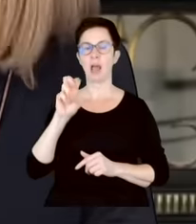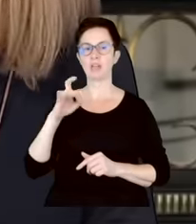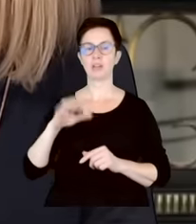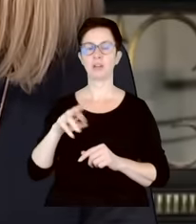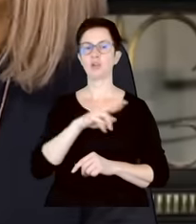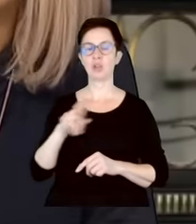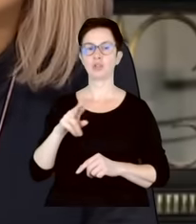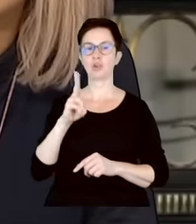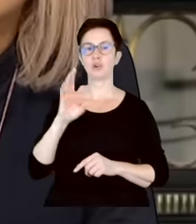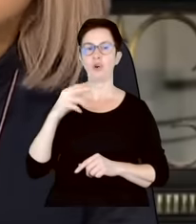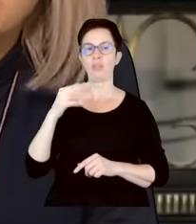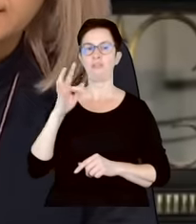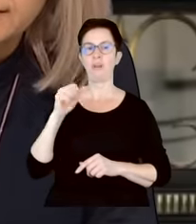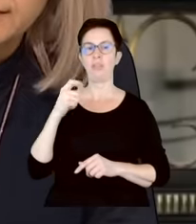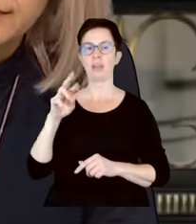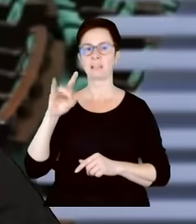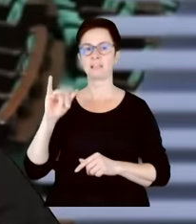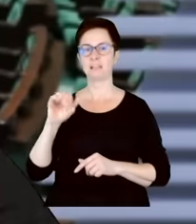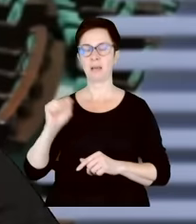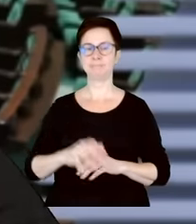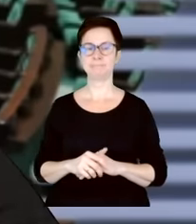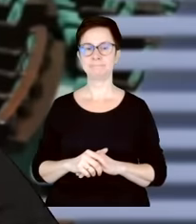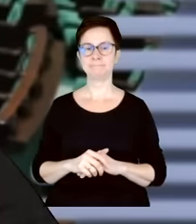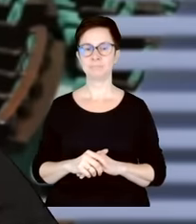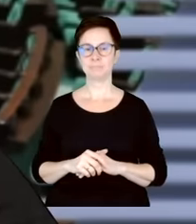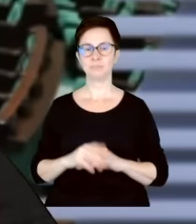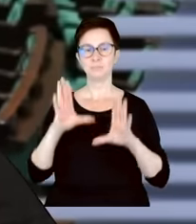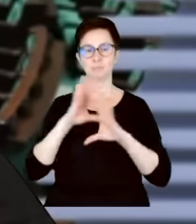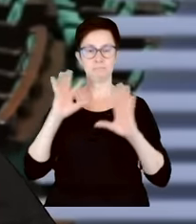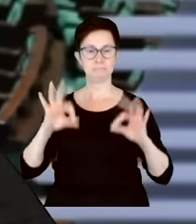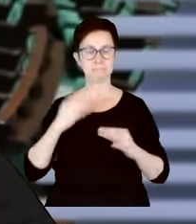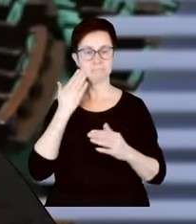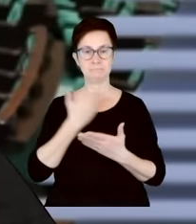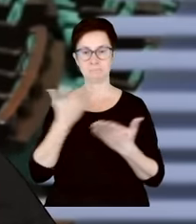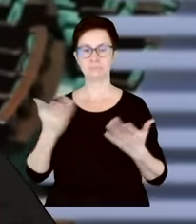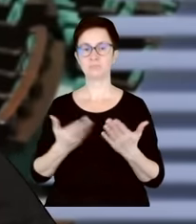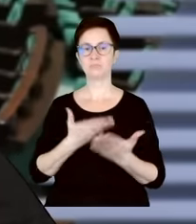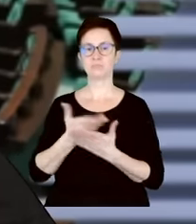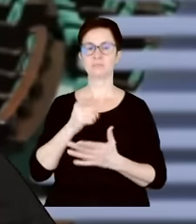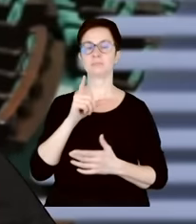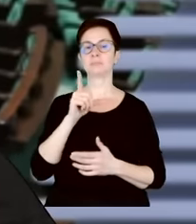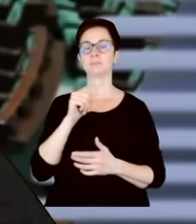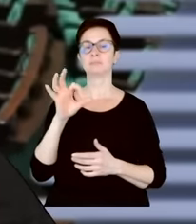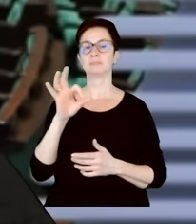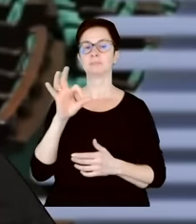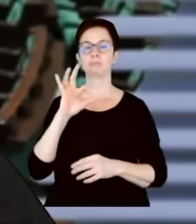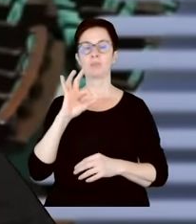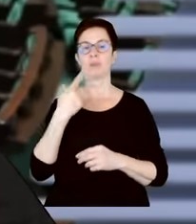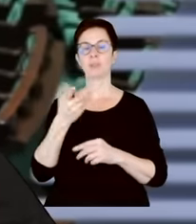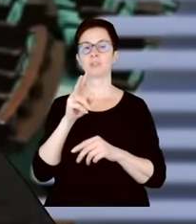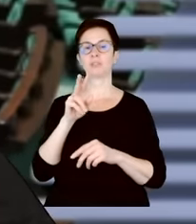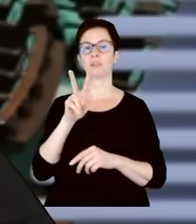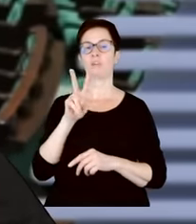Witam serdecznie. Witam pana, witam państwa. Szanowne panie, wniosek Prawa i Sprawiedliwości w sprawie wyrażenia wotum nieufności ministrowi